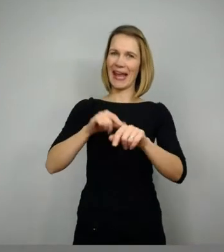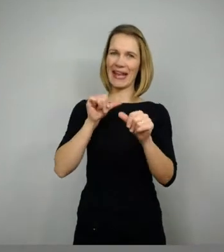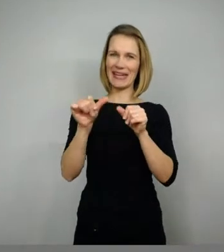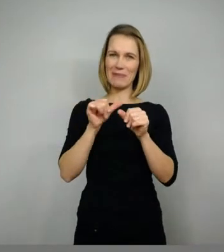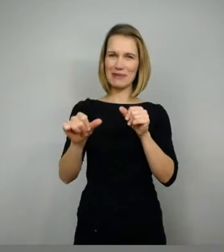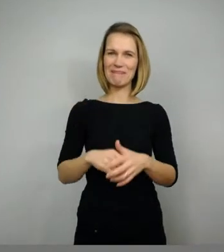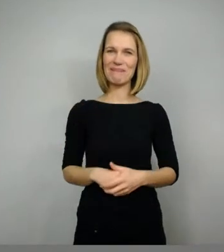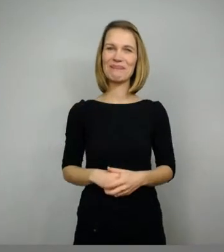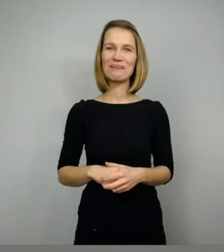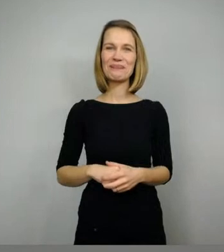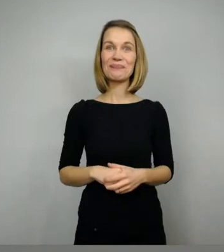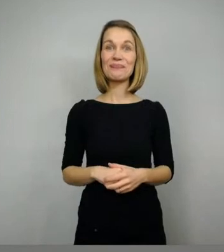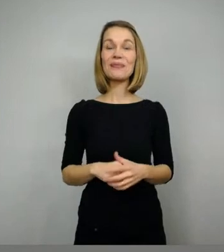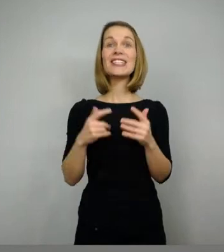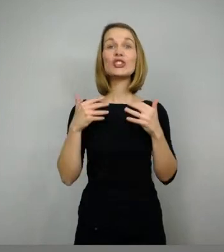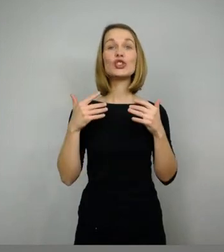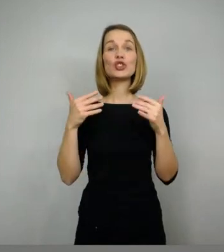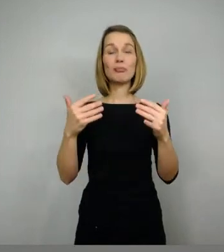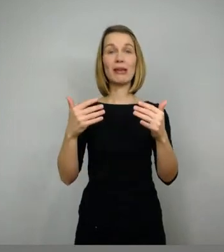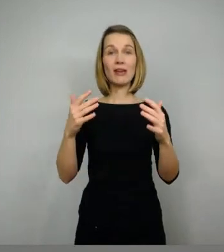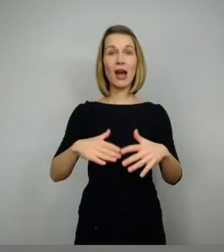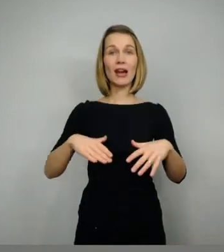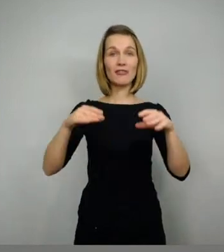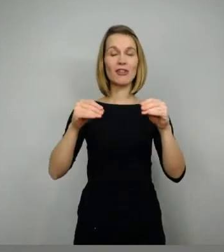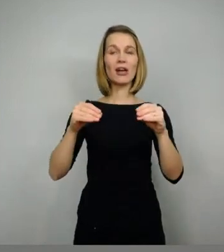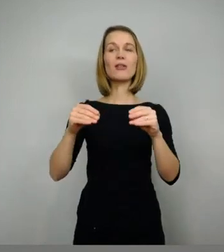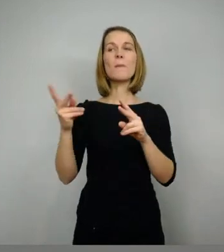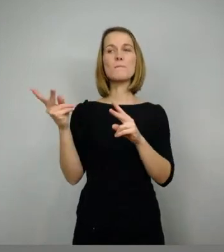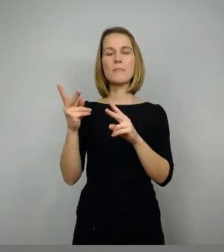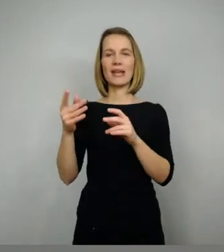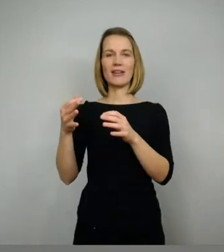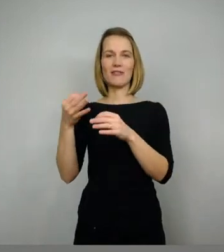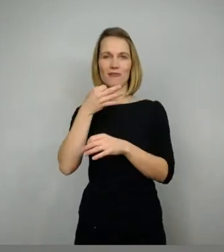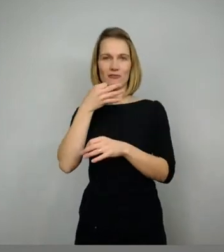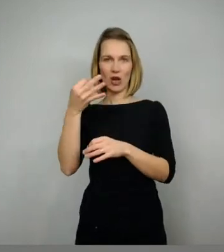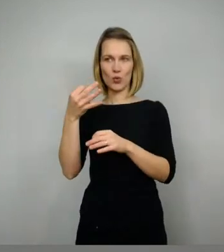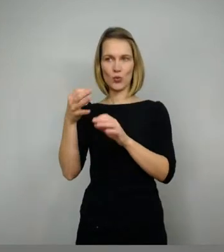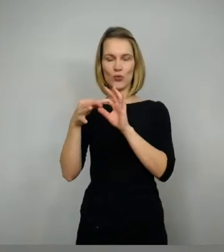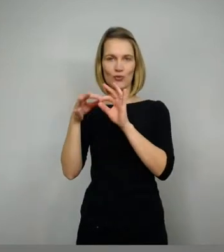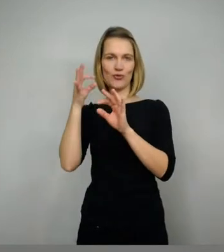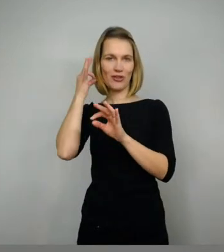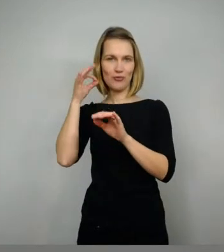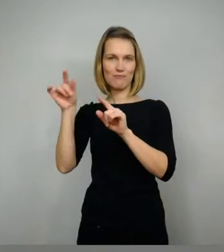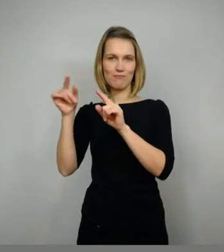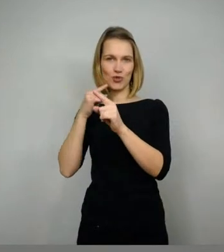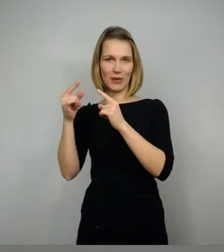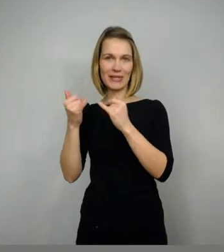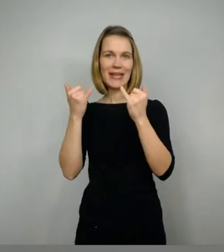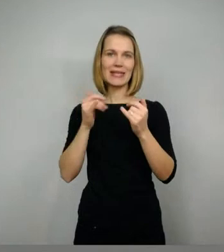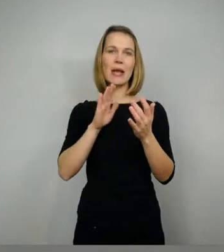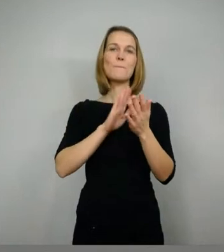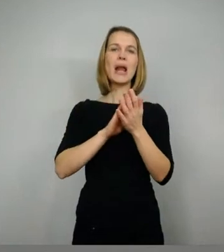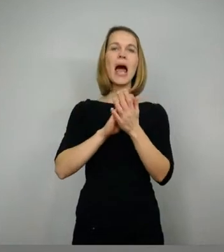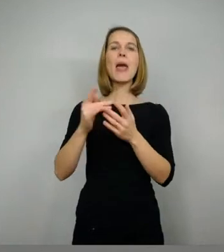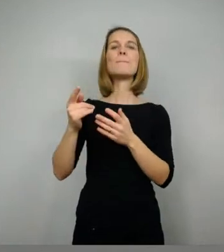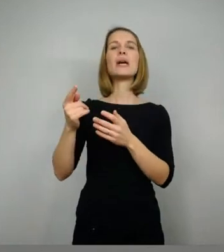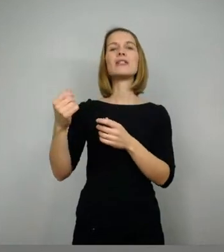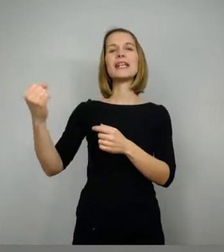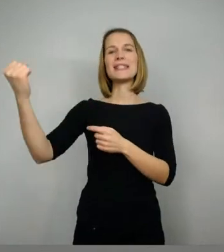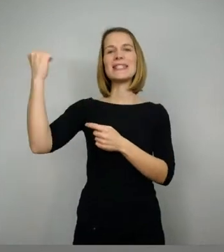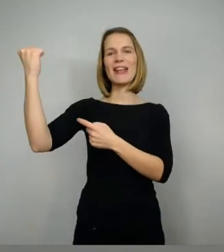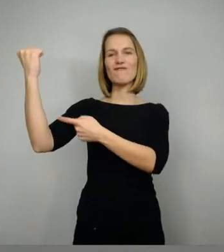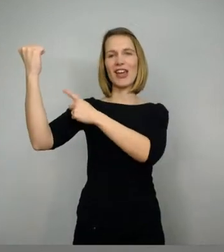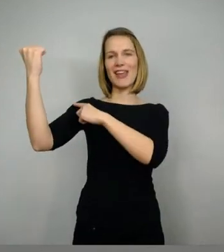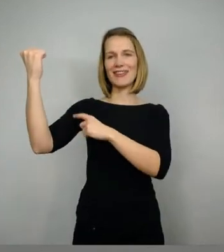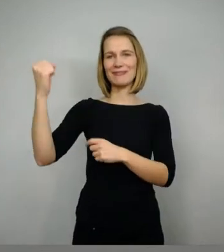also nachher kommen wir auf jeden Fall noch kurz zu Brünnhild und Kriemhild. Jetzt bleiben wir erstmal noch bei Siegfried. Und zwar möchte ich euch am Beispiel von Siegfried jetzt